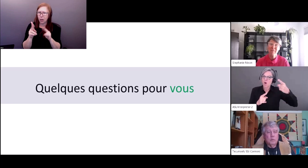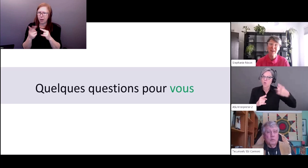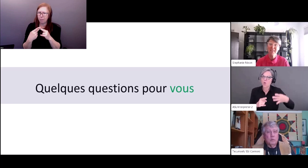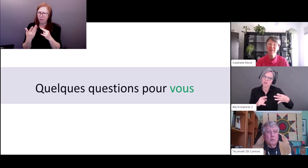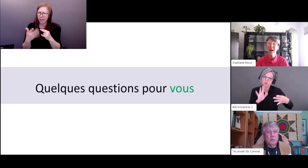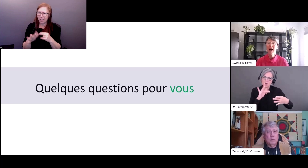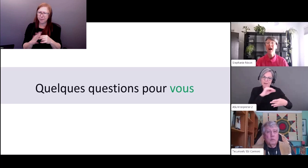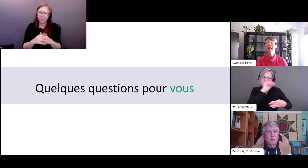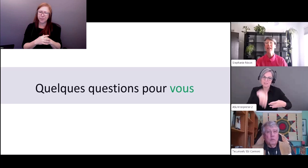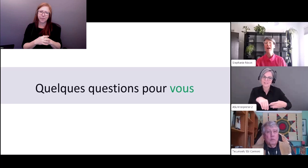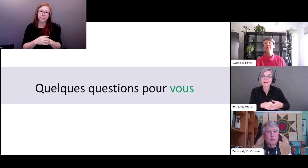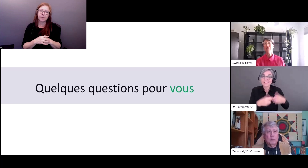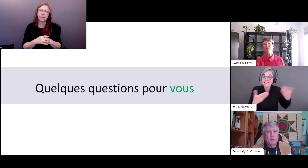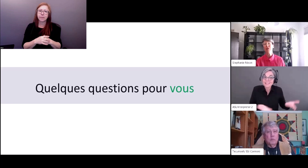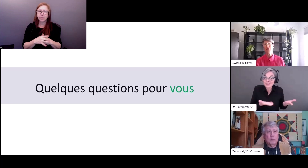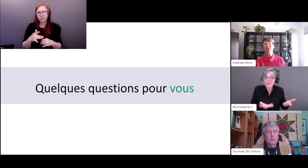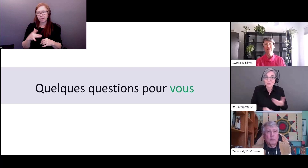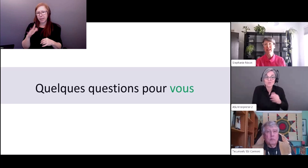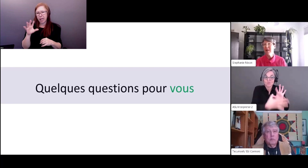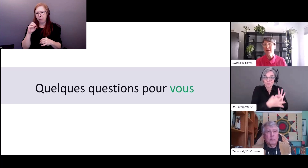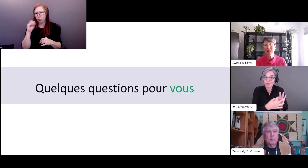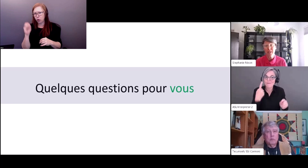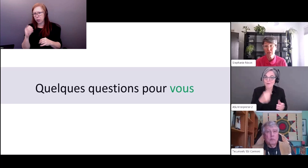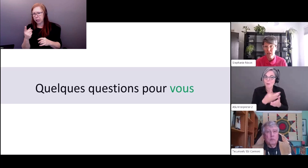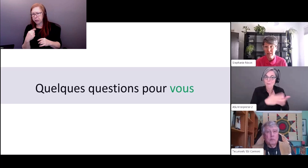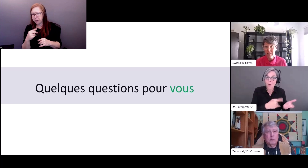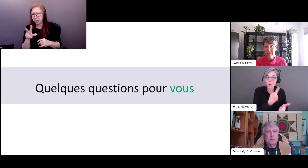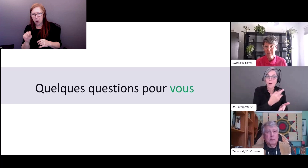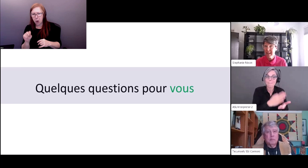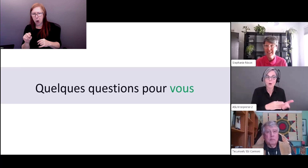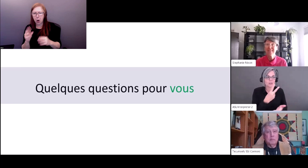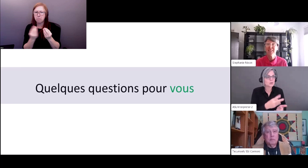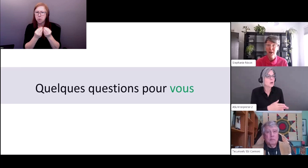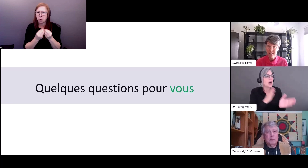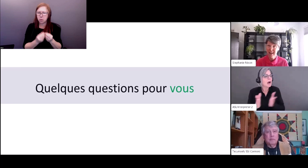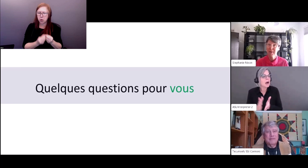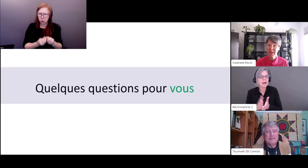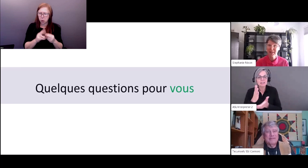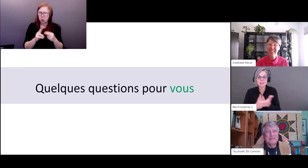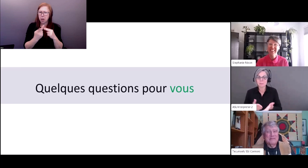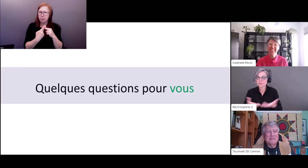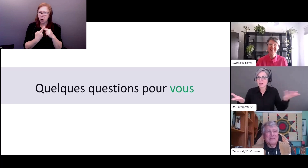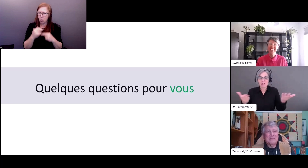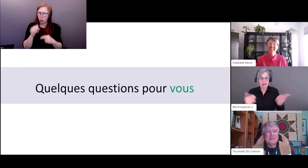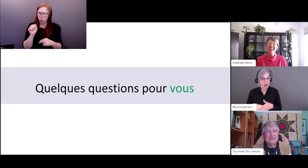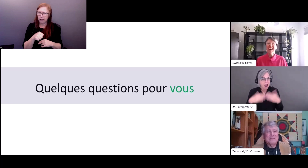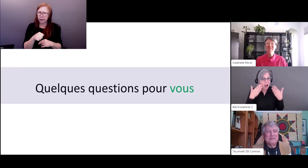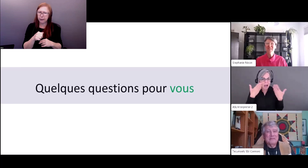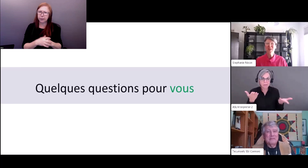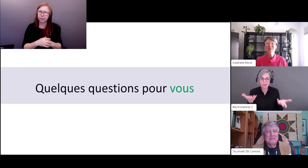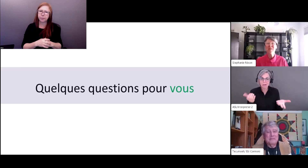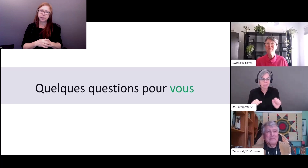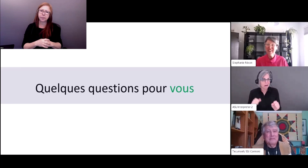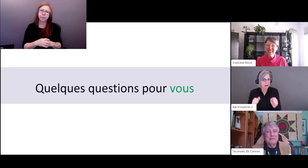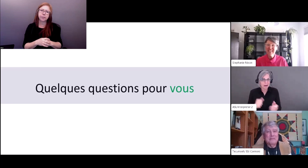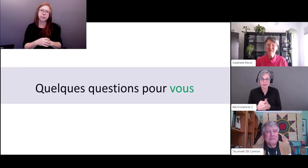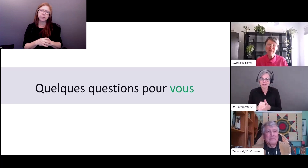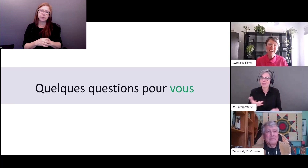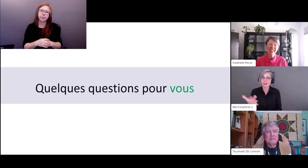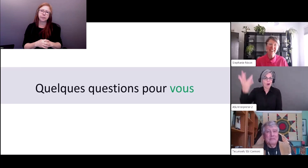plus d'un quart de personnes étaient là j'adore la réponse je ne sais pas